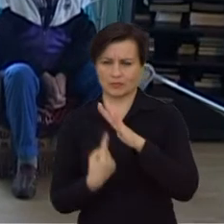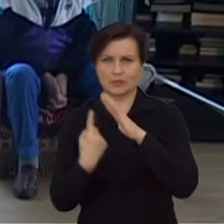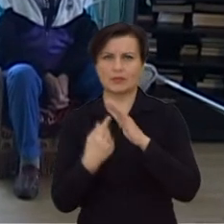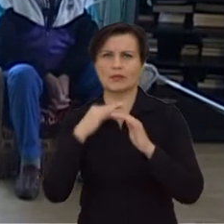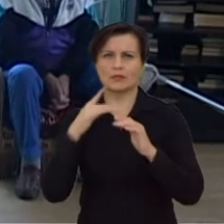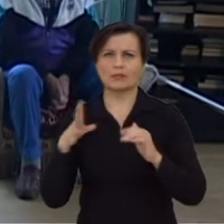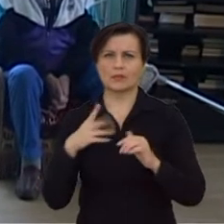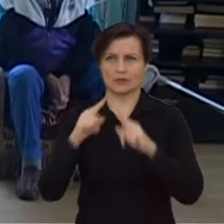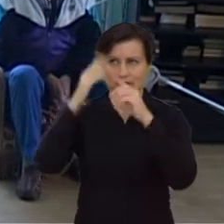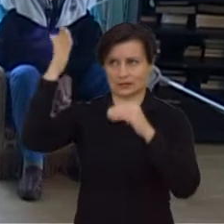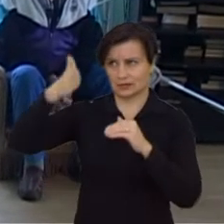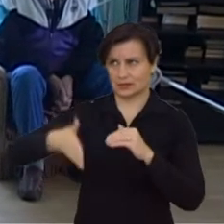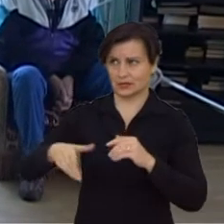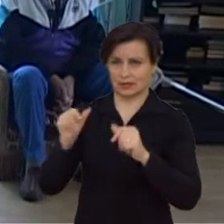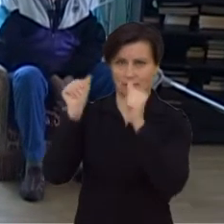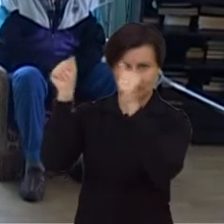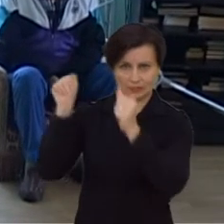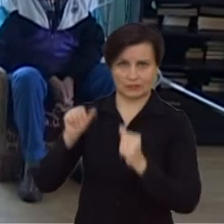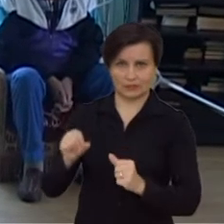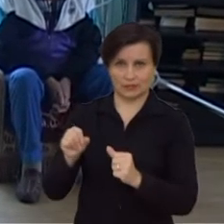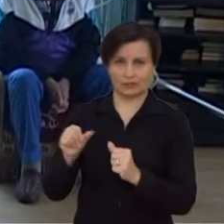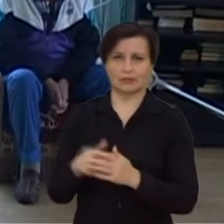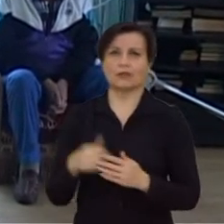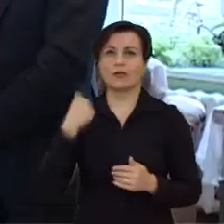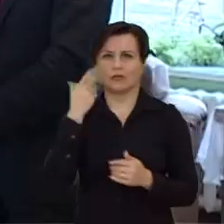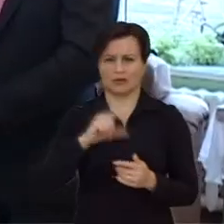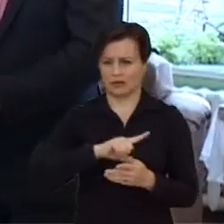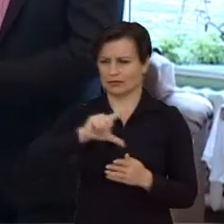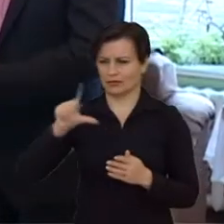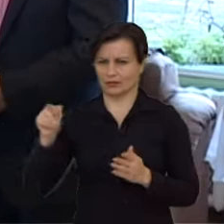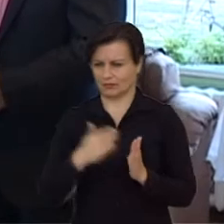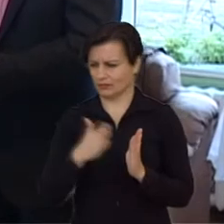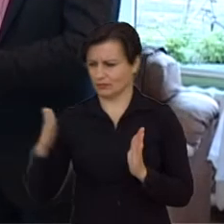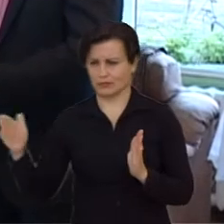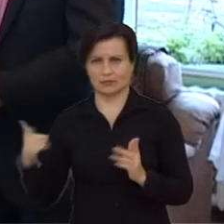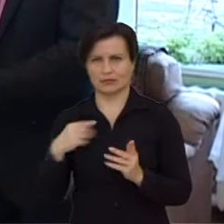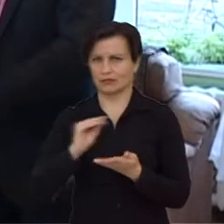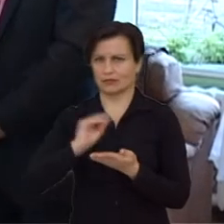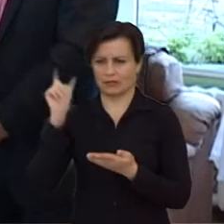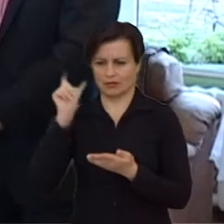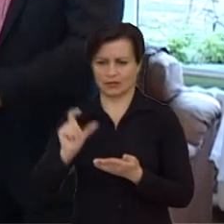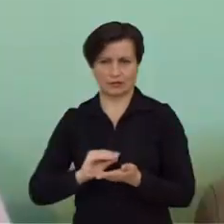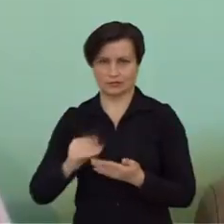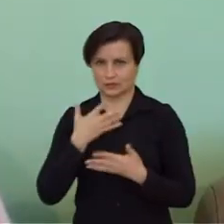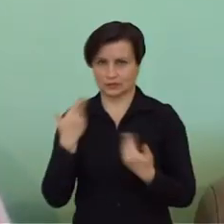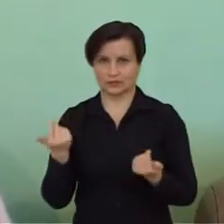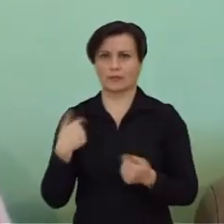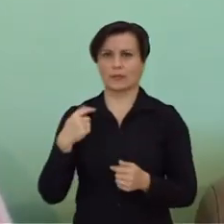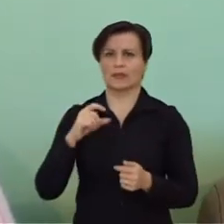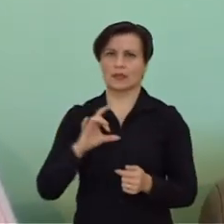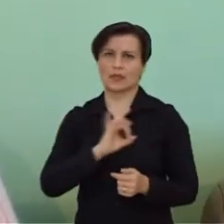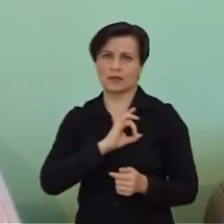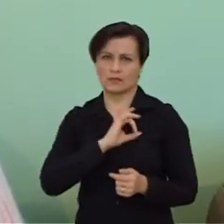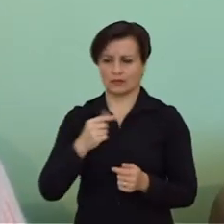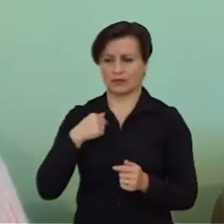liūpinuosi ant sėlus pakabintas. Otkino, kada man, apaskom ilgą laiką nieko nebūtų. Ir iš